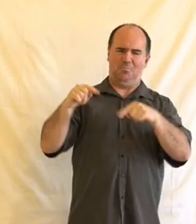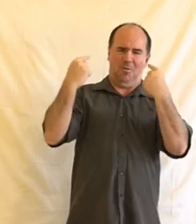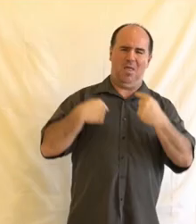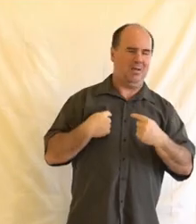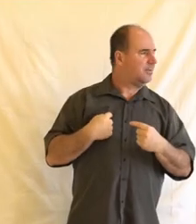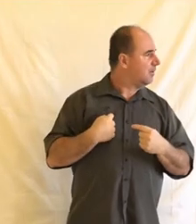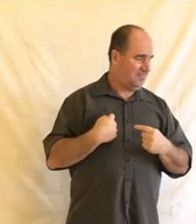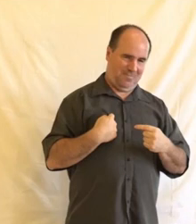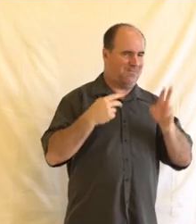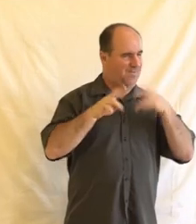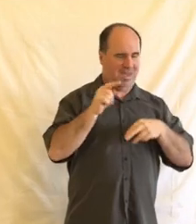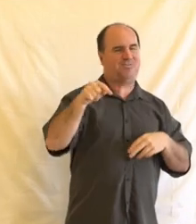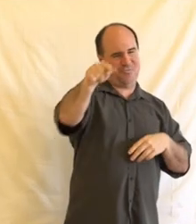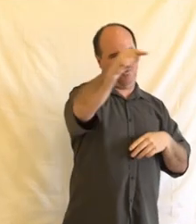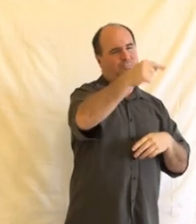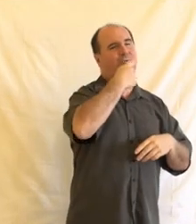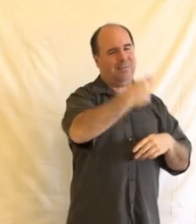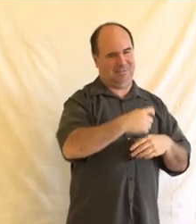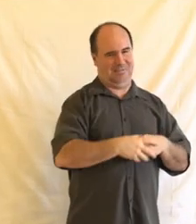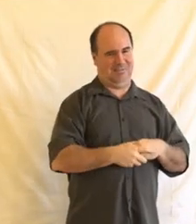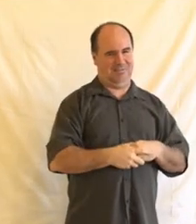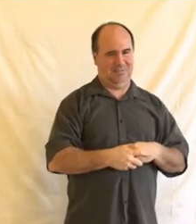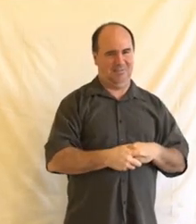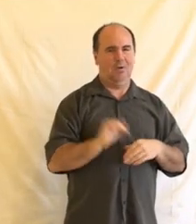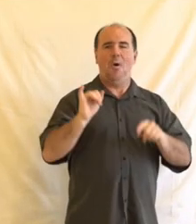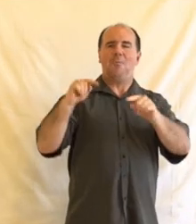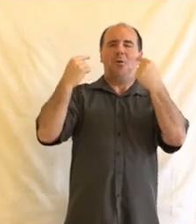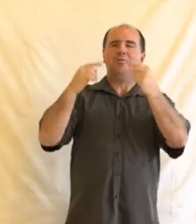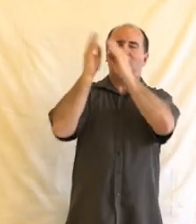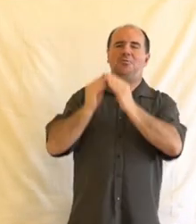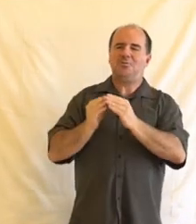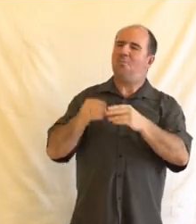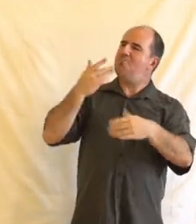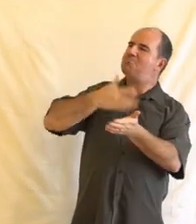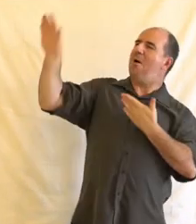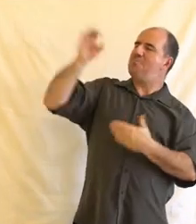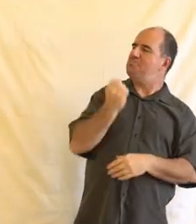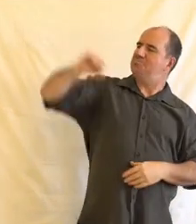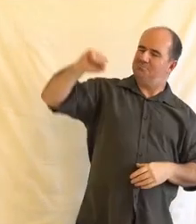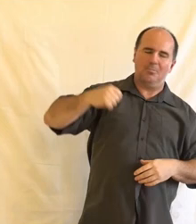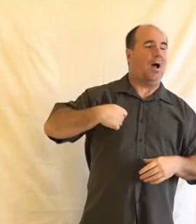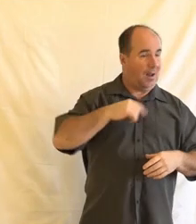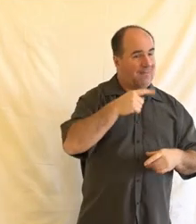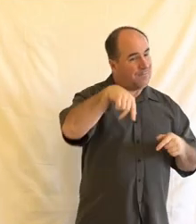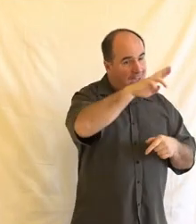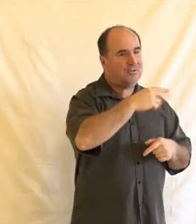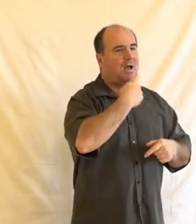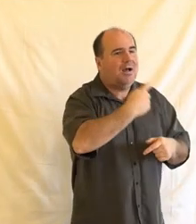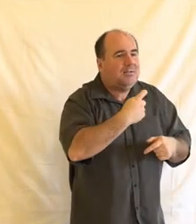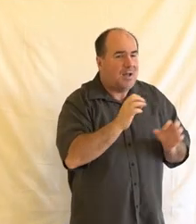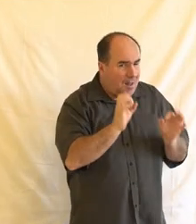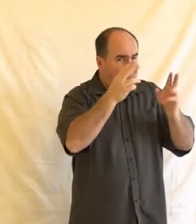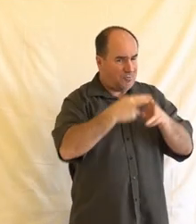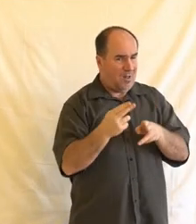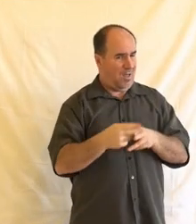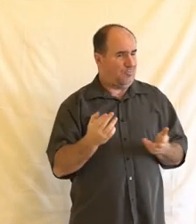samozřejmě chtít tu lepší léč, protože se to týká jich samotných nebo třeba jejich nejbližších, takže ve skutečnosti mám pocit, že někdy